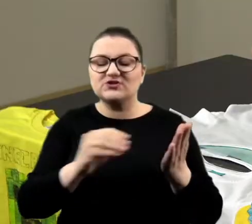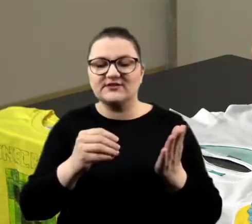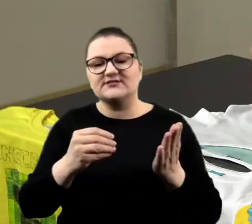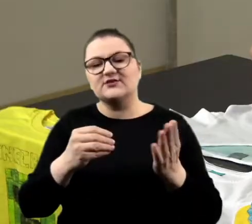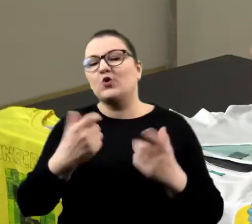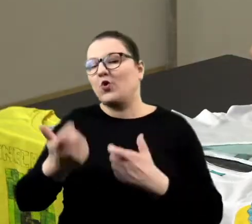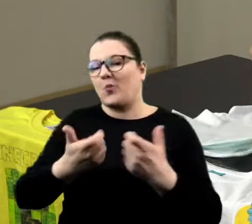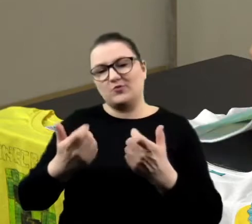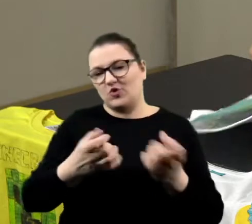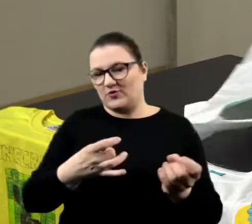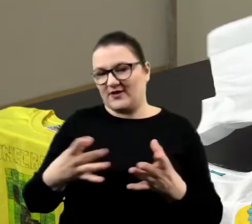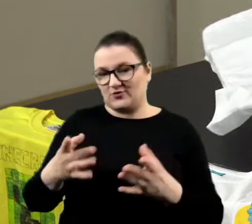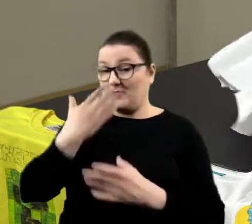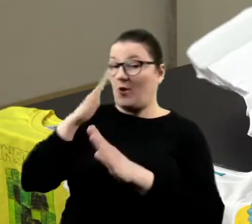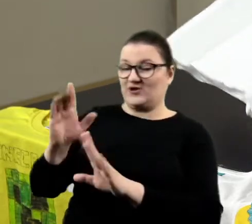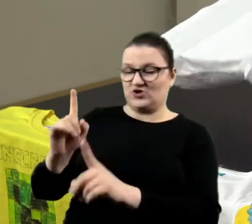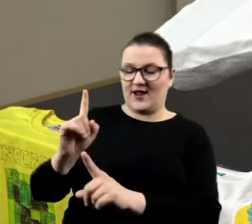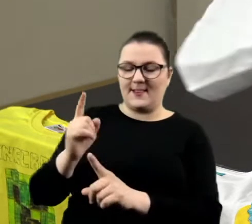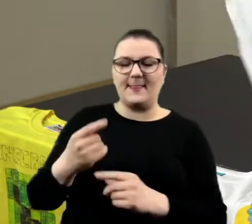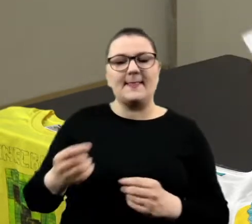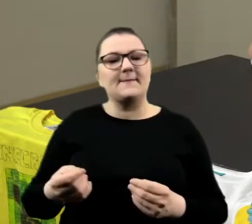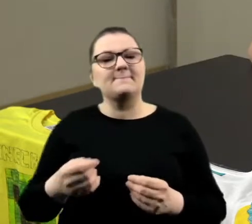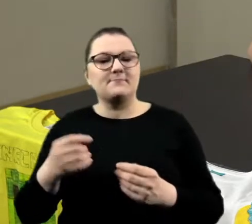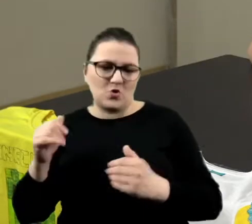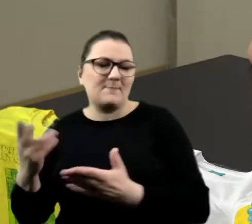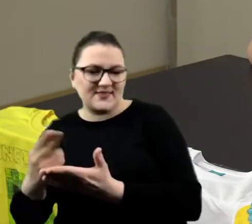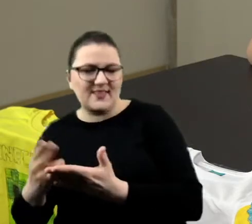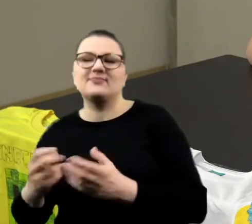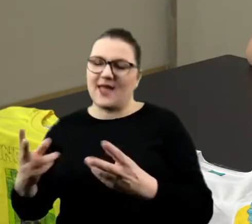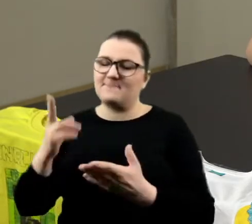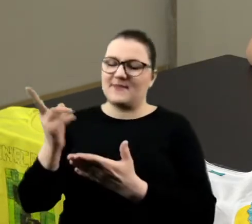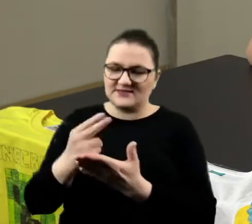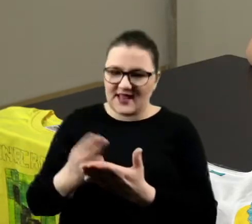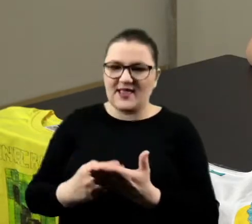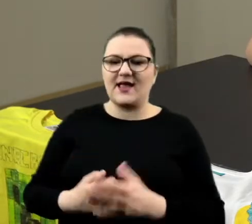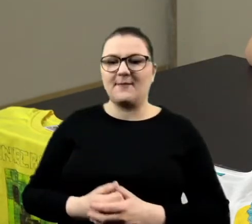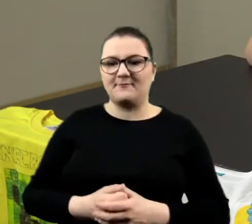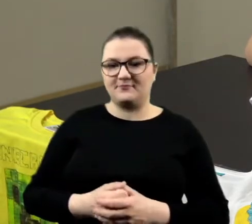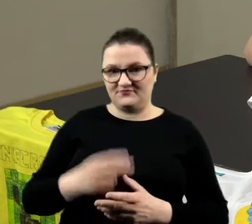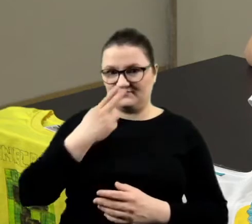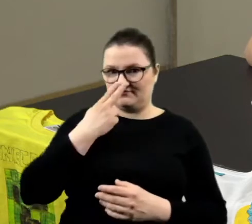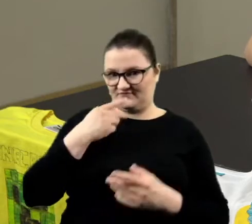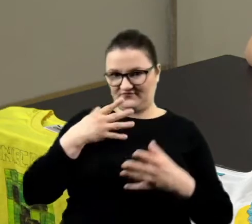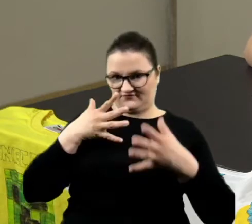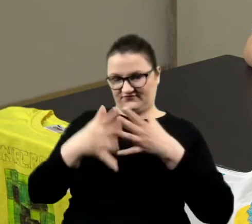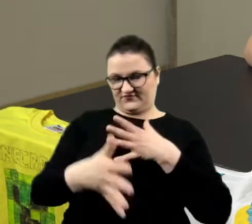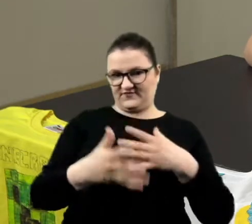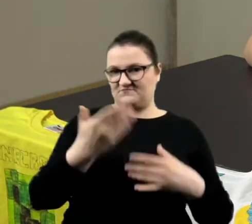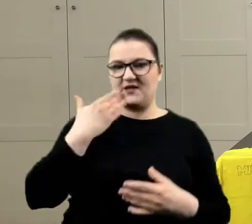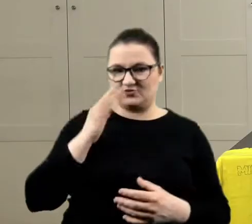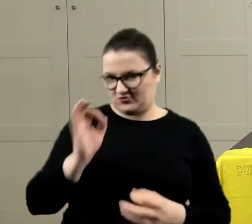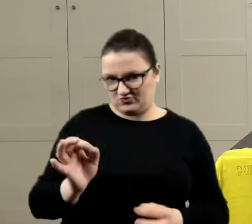razu, czekaj, pokażę jeszcze raz, jak to. Pędzelkiem. Pędzelkiem. Zobaczcie, tak to widać, czyli wszystko widać bardzo dobrze nam.